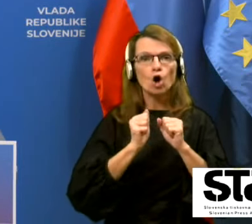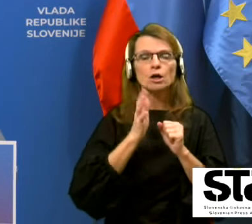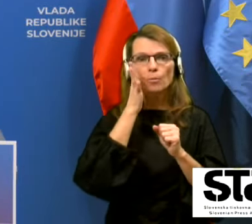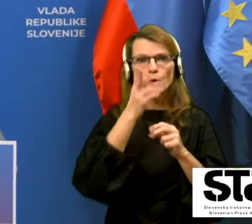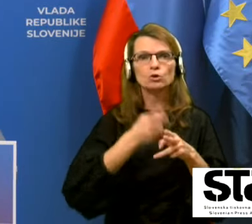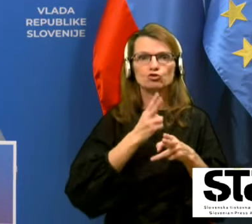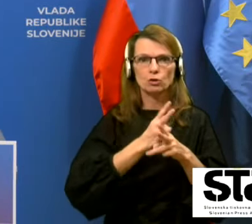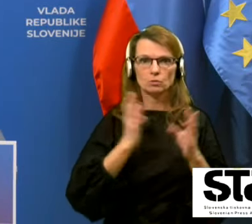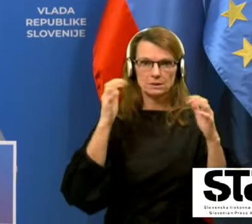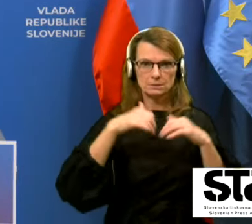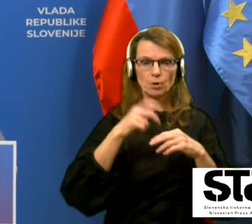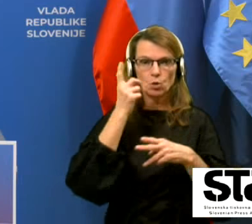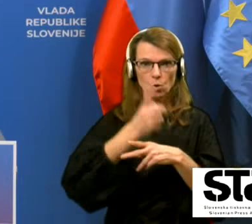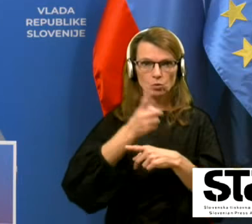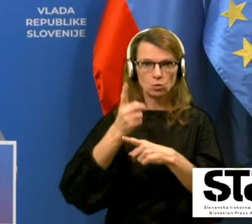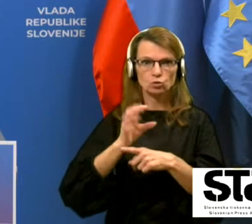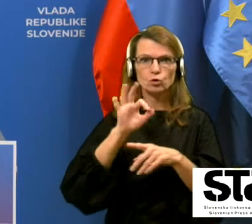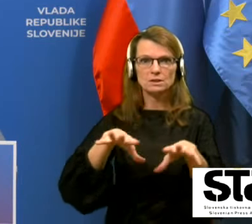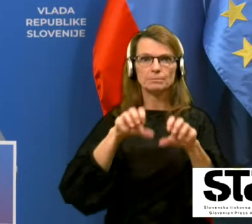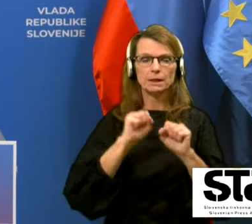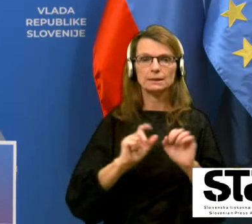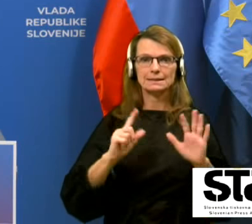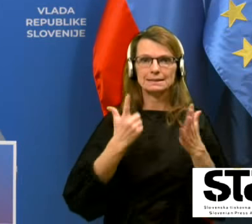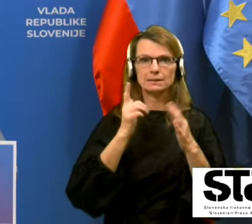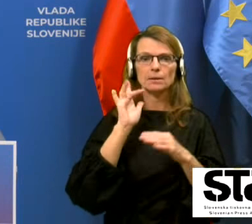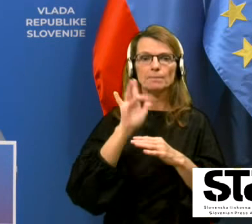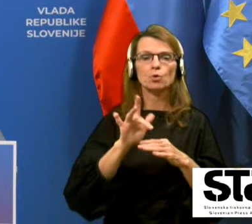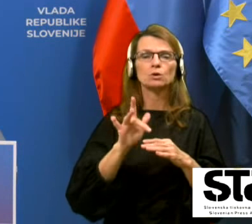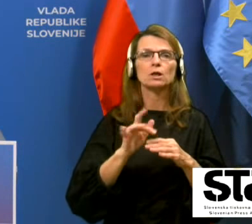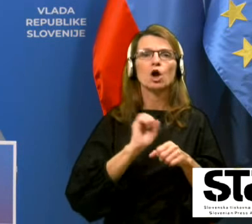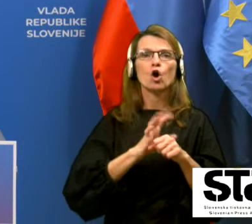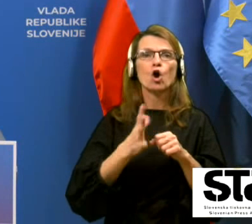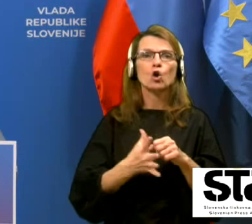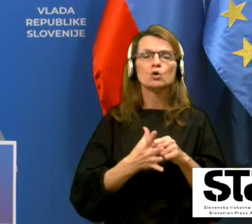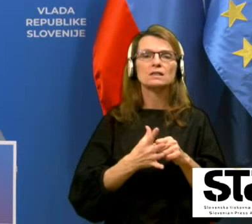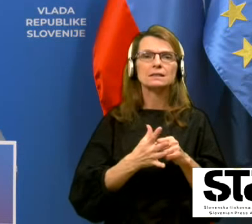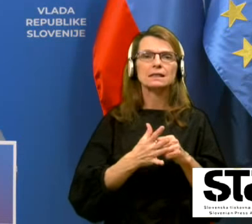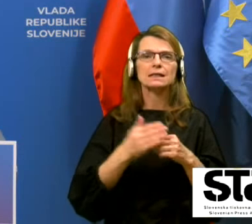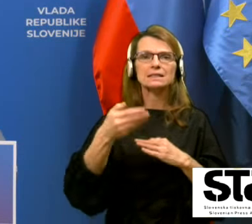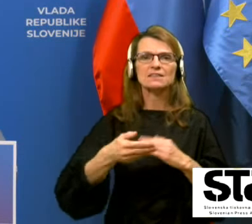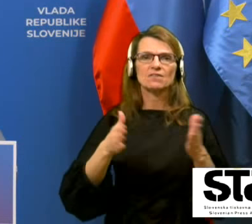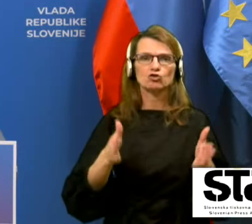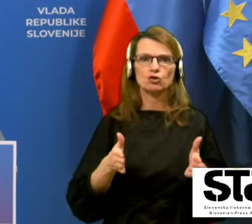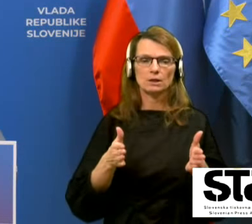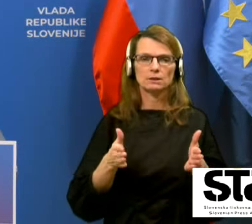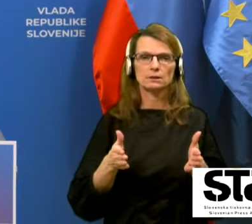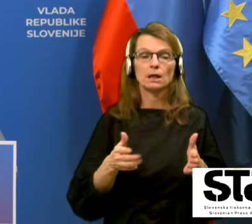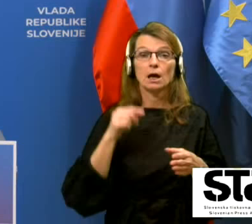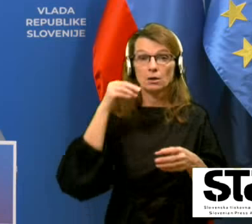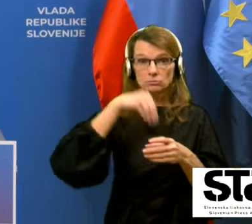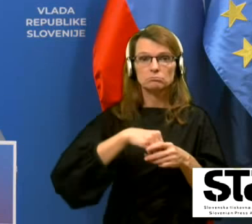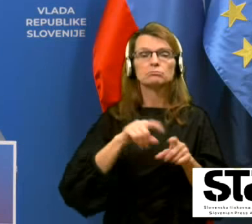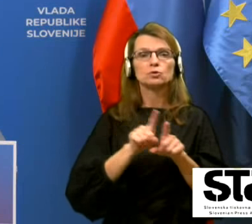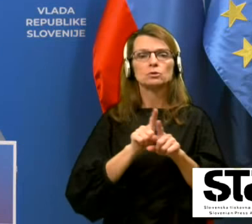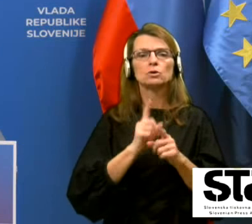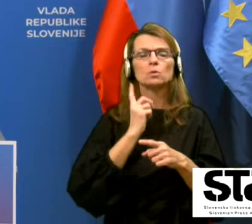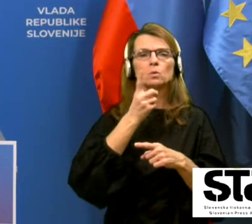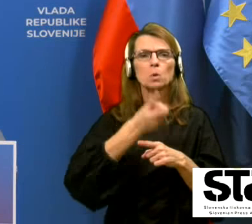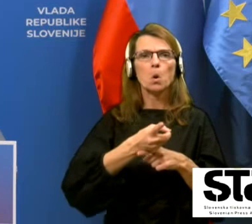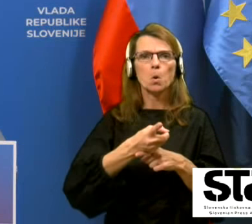odločal o sprejetju sedmega protikoronskega svežnja. V tem svežnju je tudi določba,